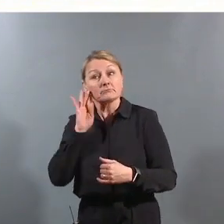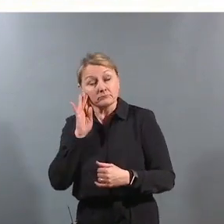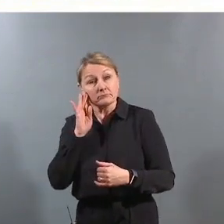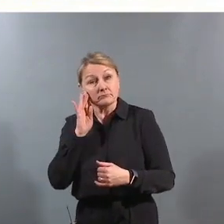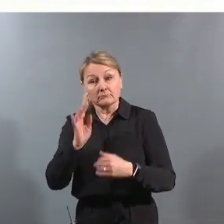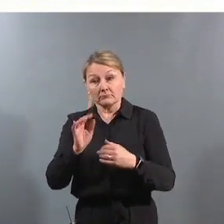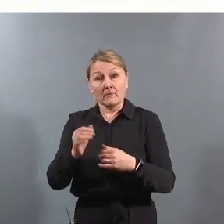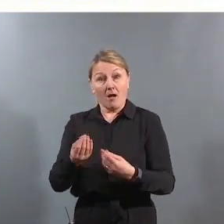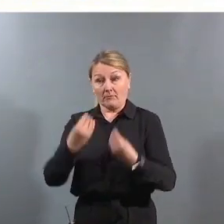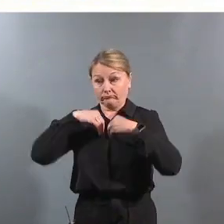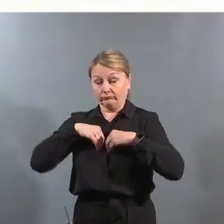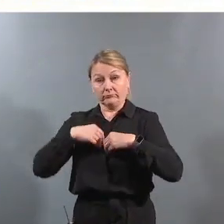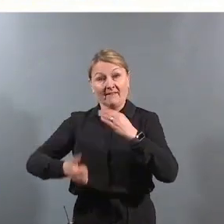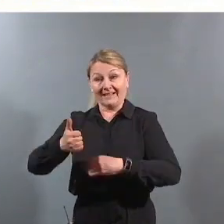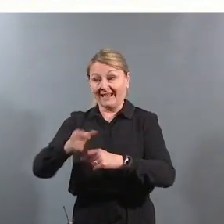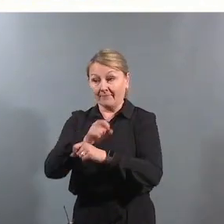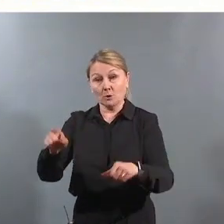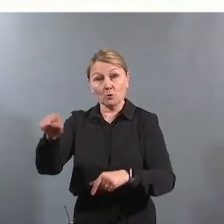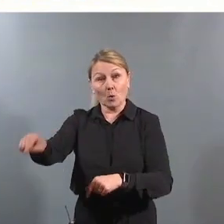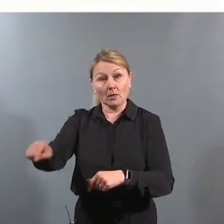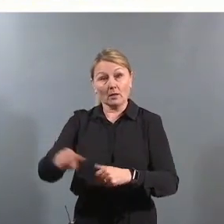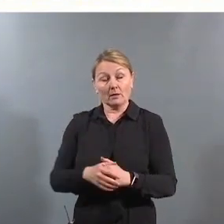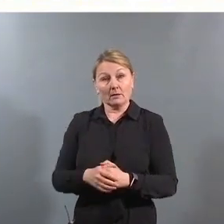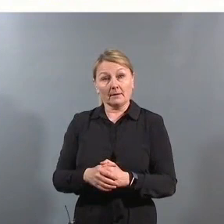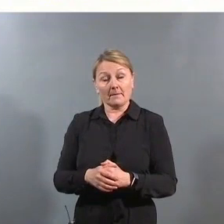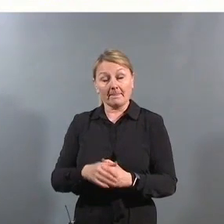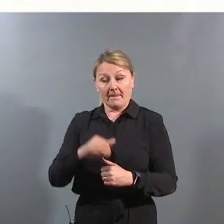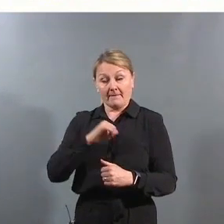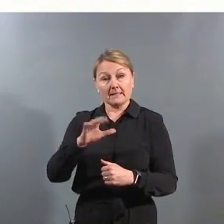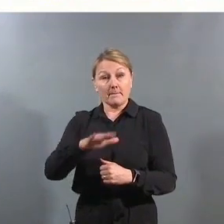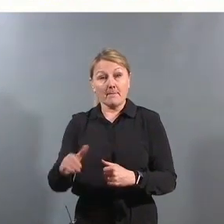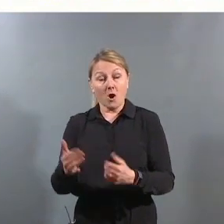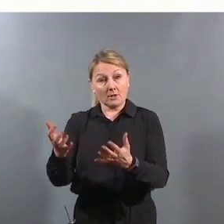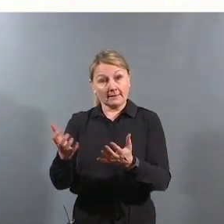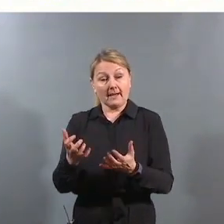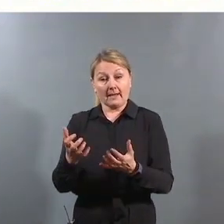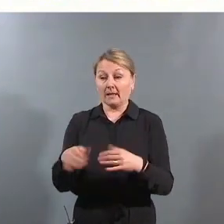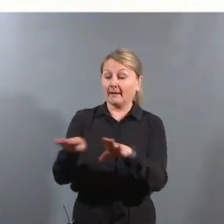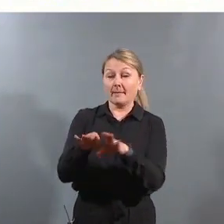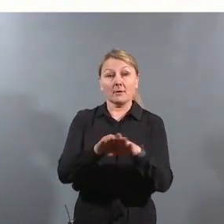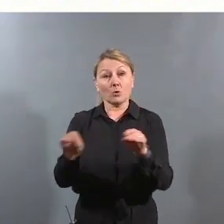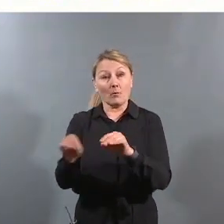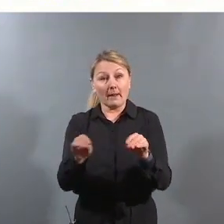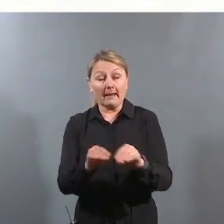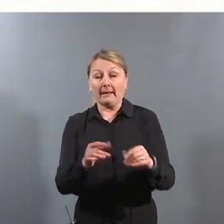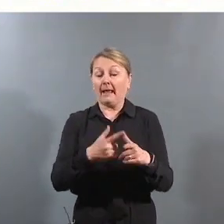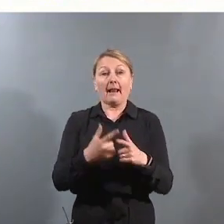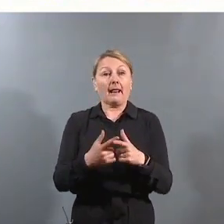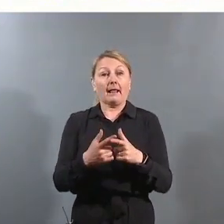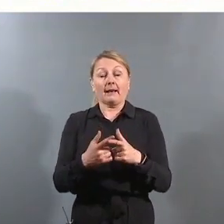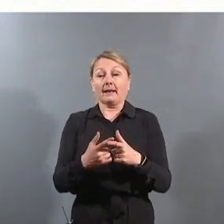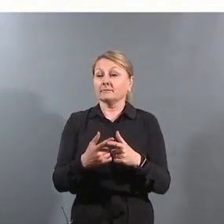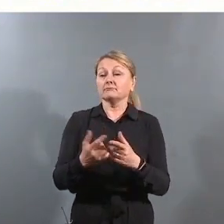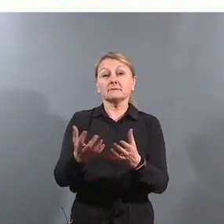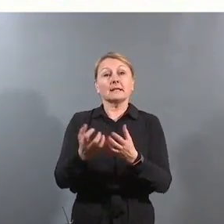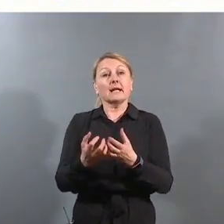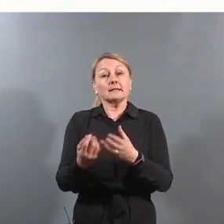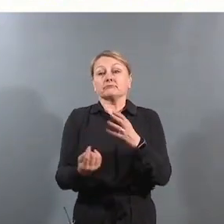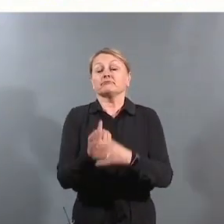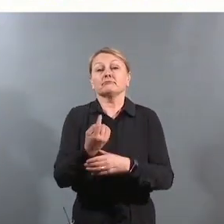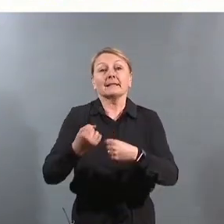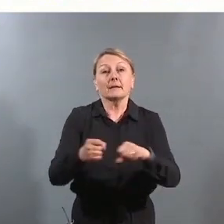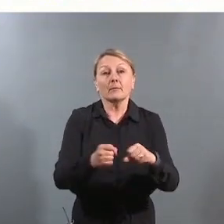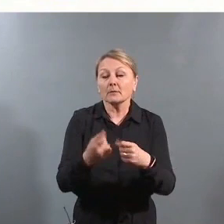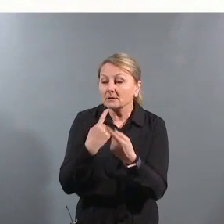sitter på viktig informasjon. Hvis et barn trenger tilpasset opplæring, eller trenger noen særskilte tiltak, så må man jo